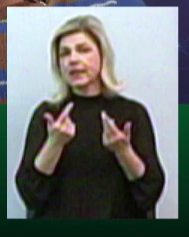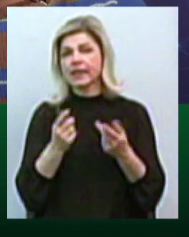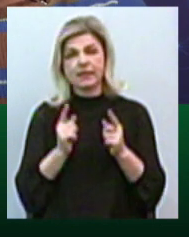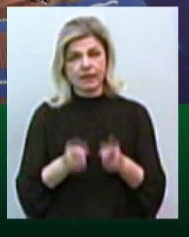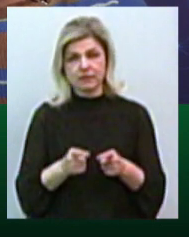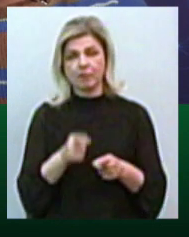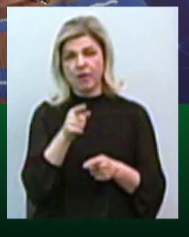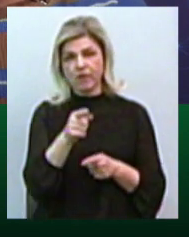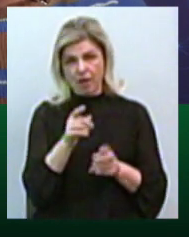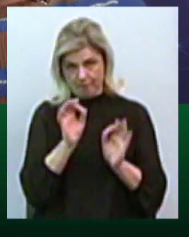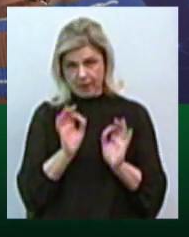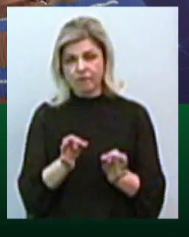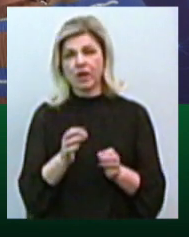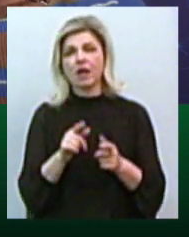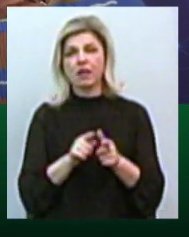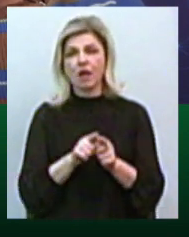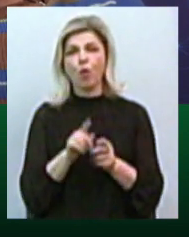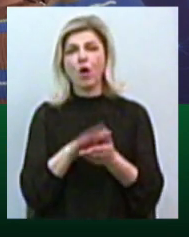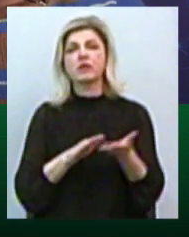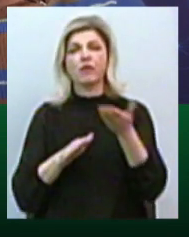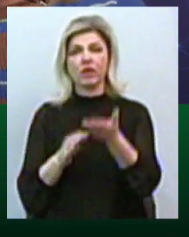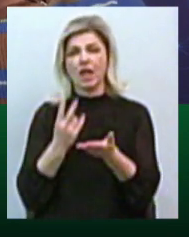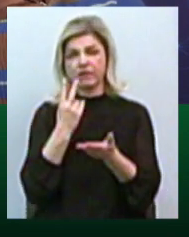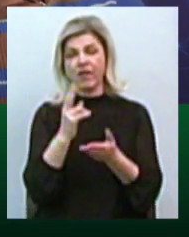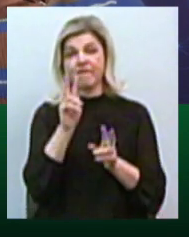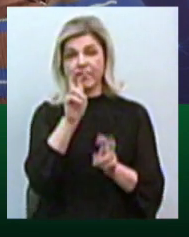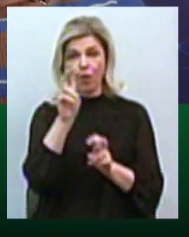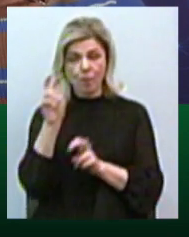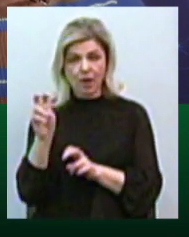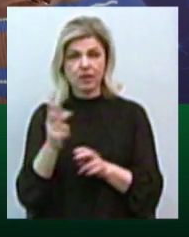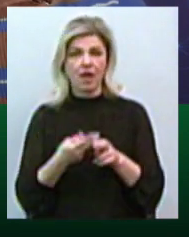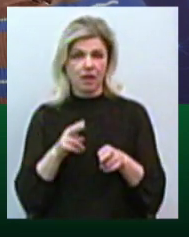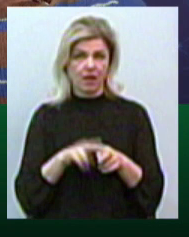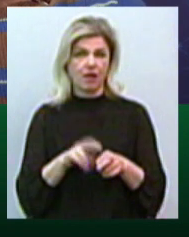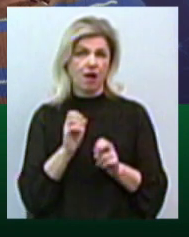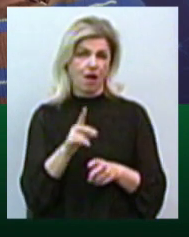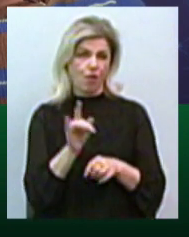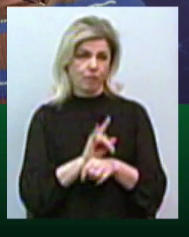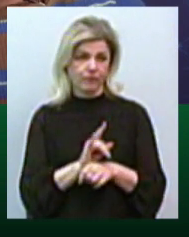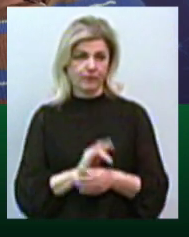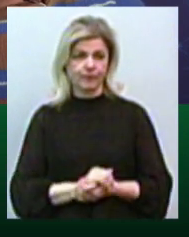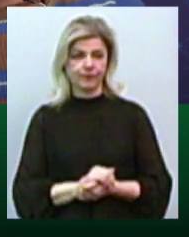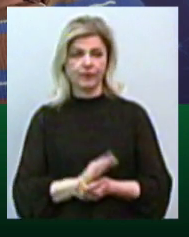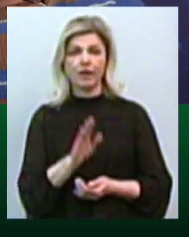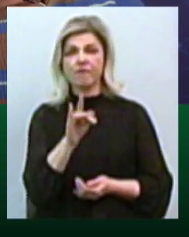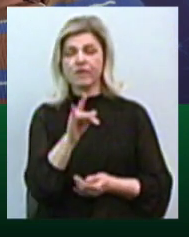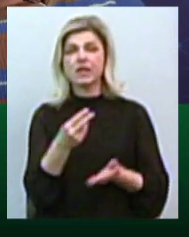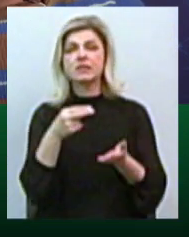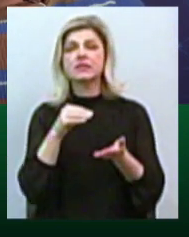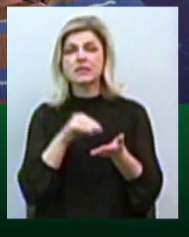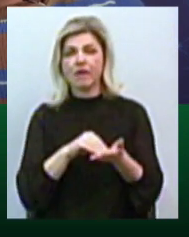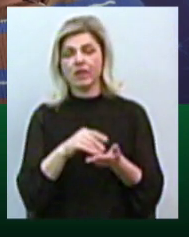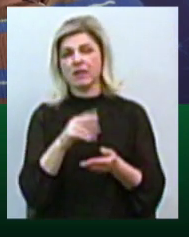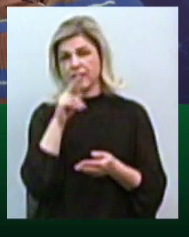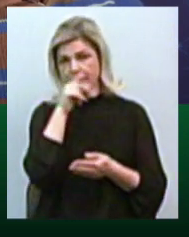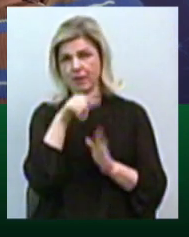такого позивача, як там дві ошовні компанії, як ви кажете, аналоги. Ви трошки неправильно ставите питання. нема такого. Є